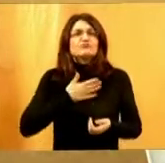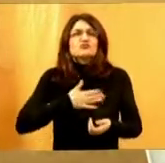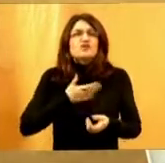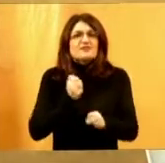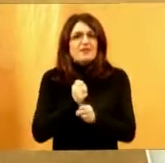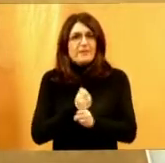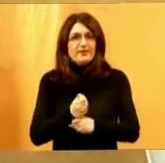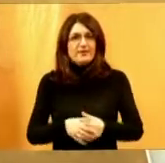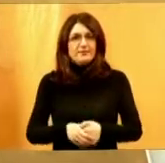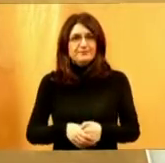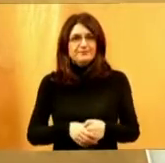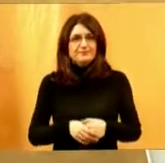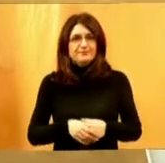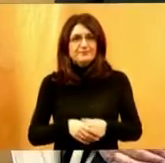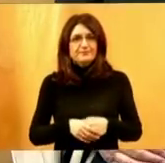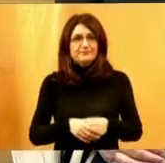tako nazvati.